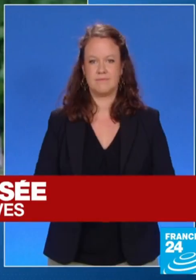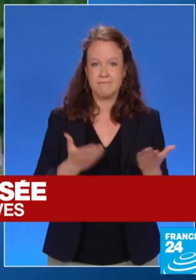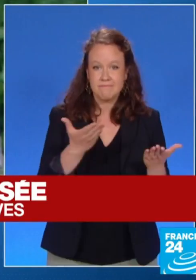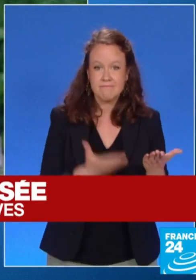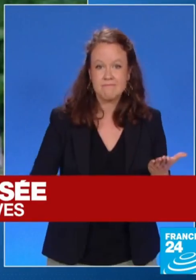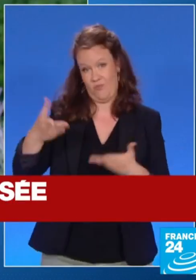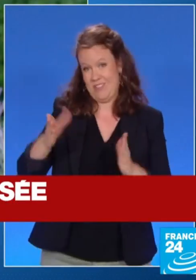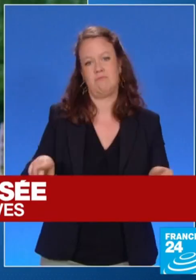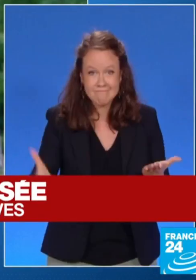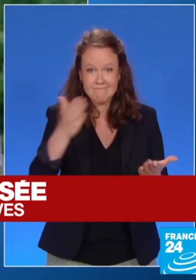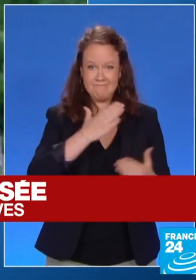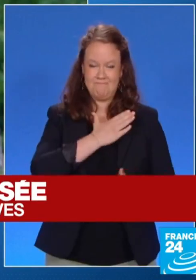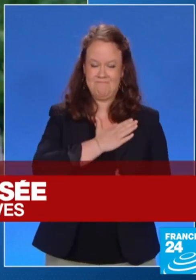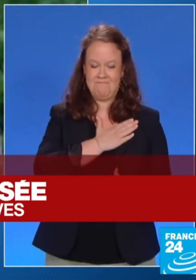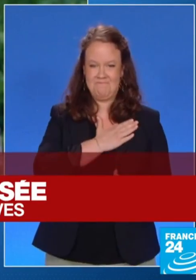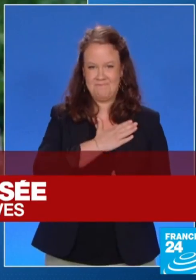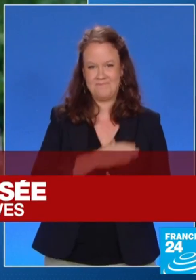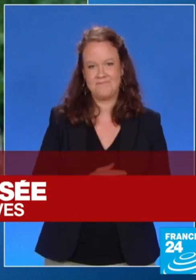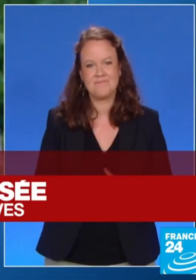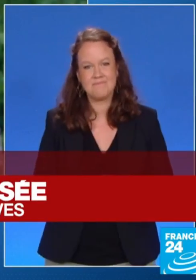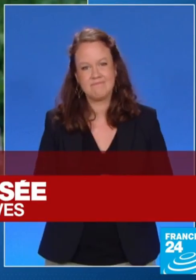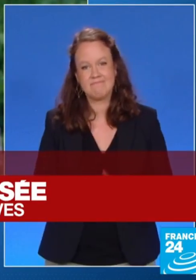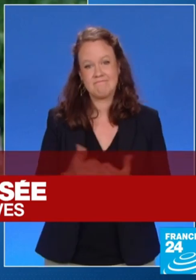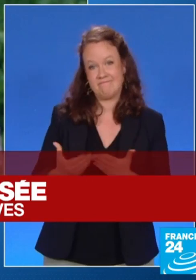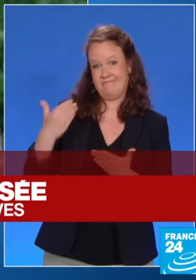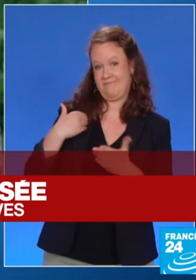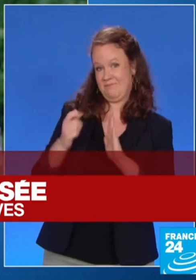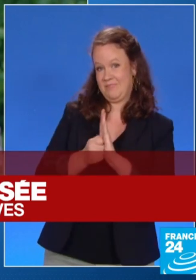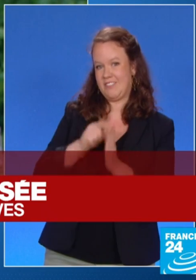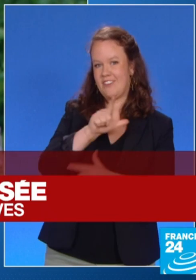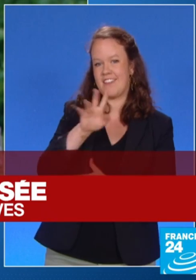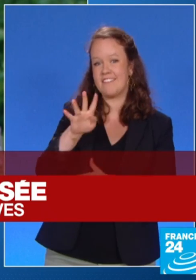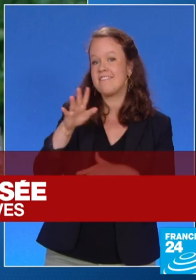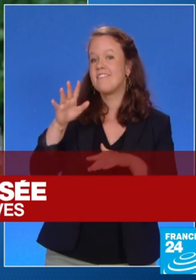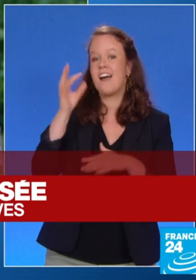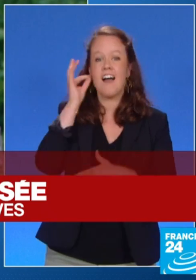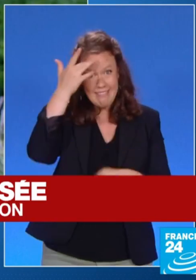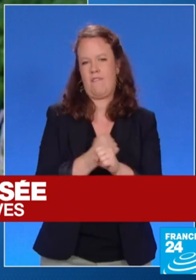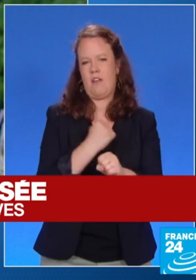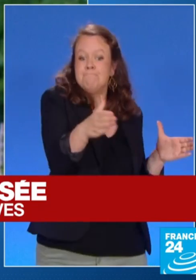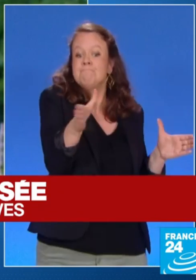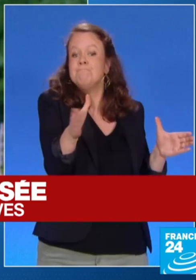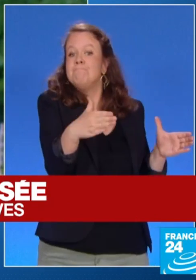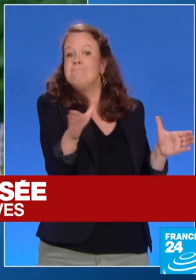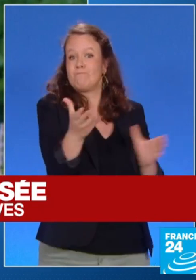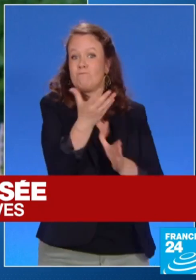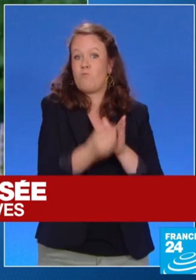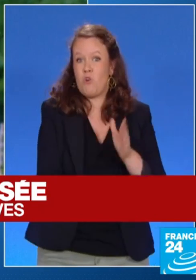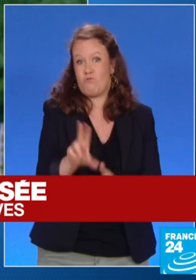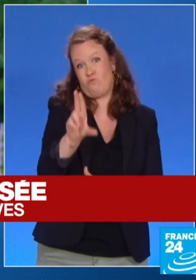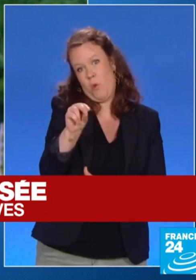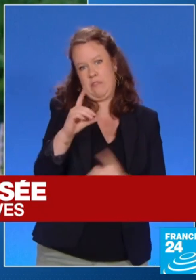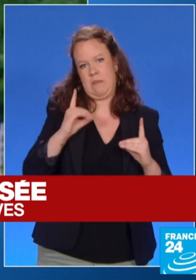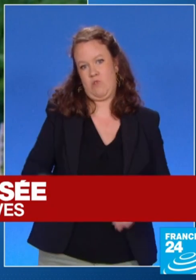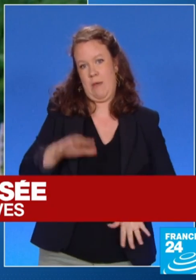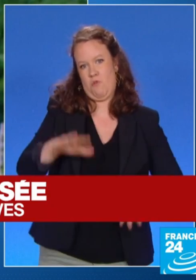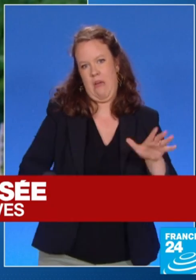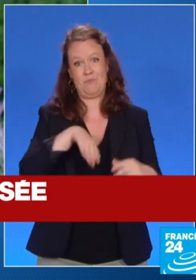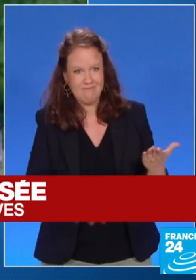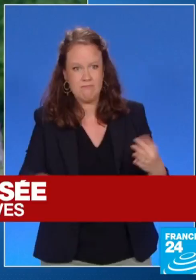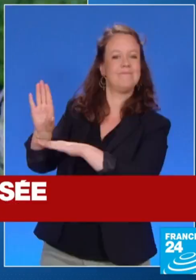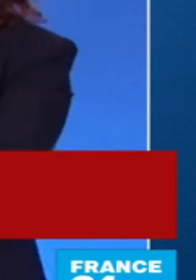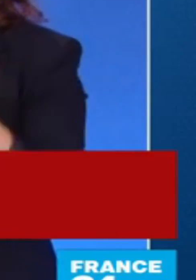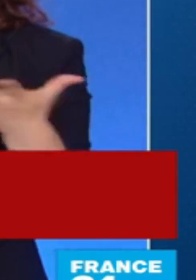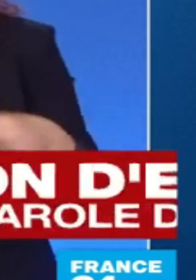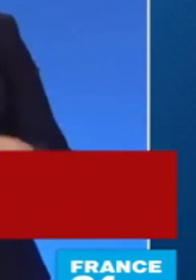Françaises, Français, mes chers gros cons, le 24 avril vous m'avez renouvelé votre confiance en m'élisant président de l'arrêt du cul et la majorité présidentielle est en